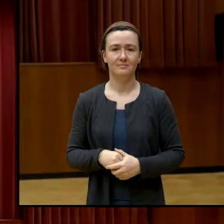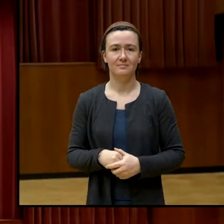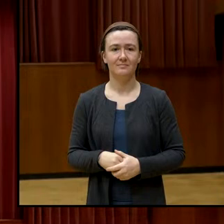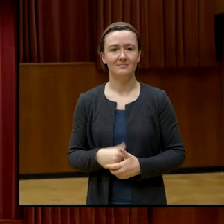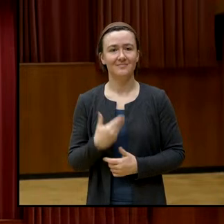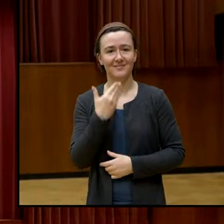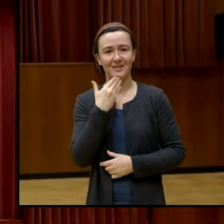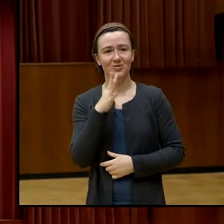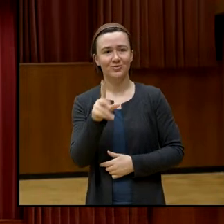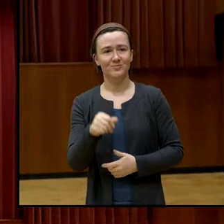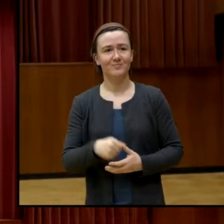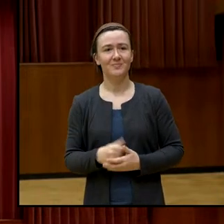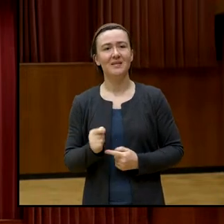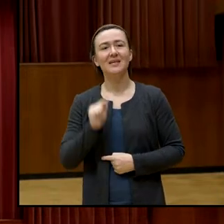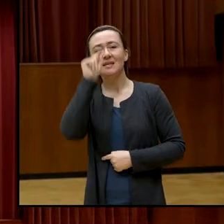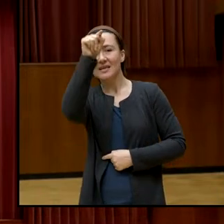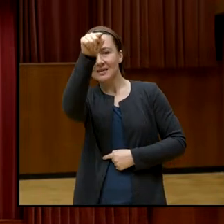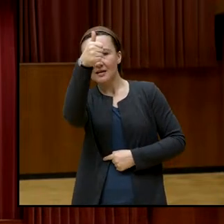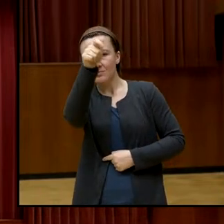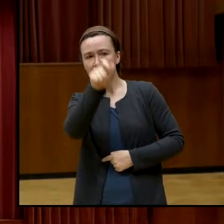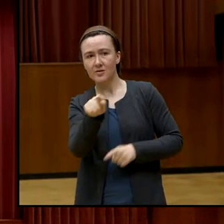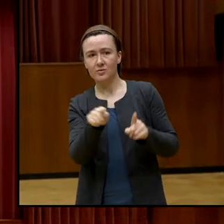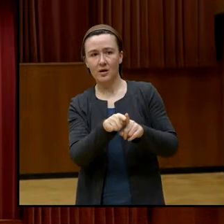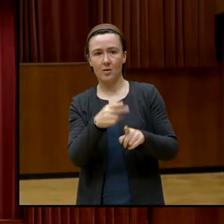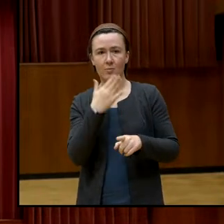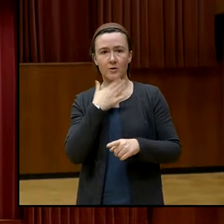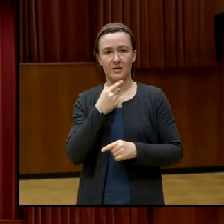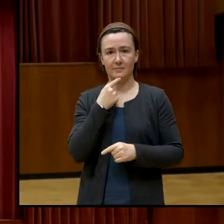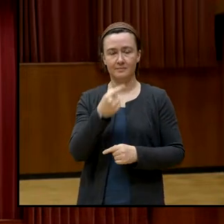Dankeschön. Hinten gab es noch Wortmeldungen?